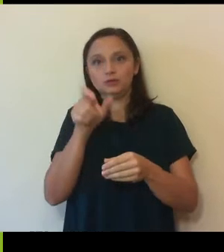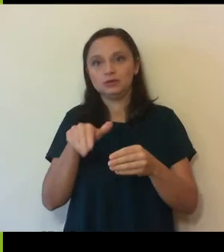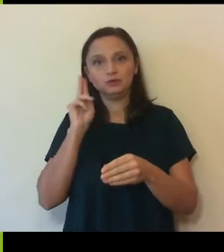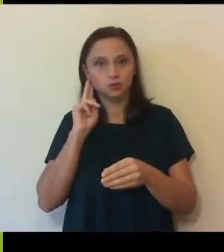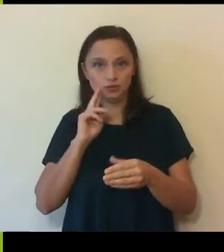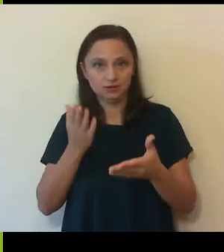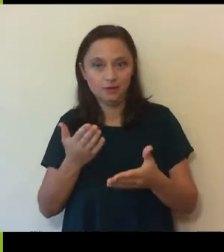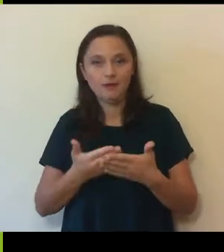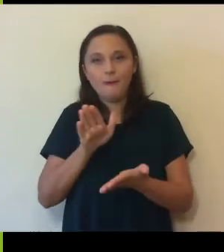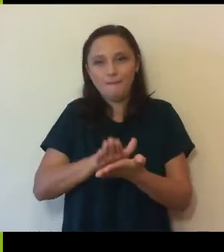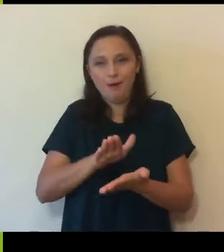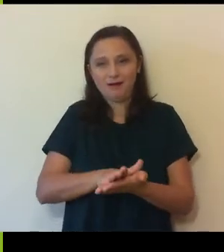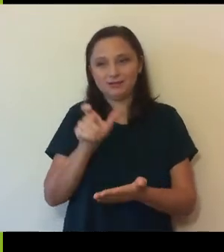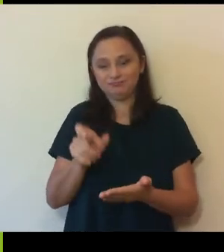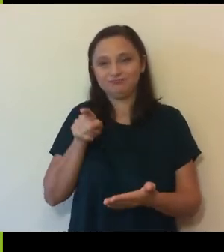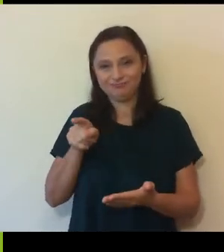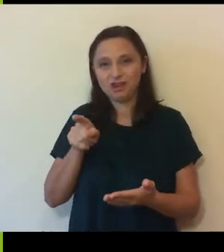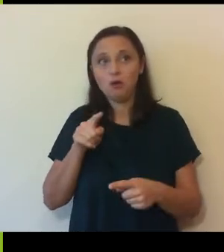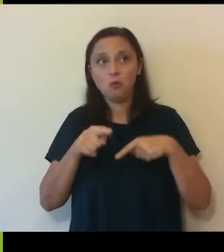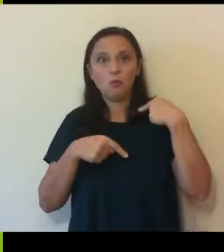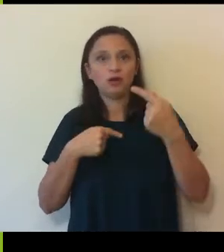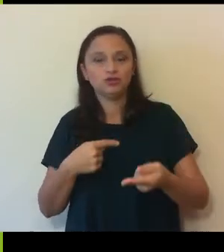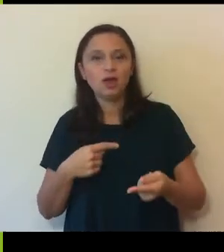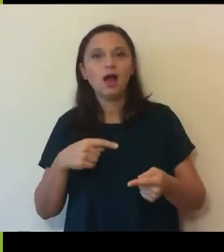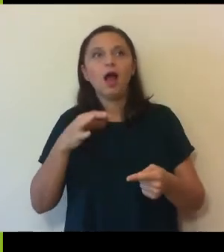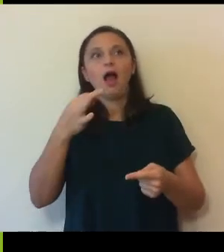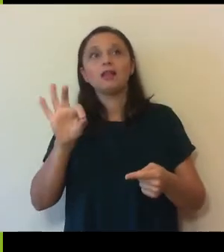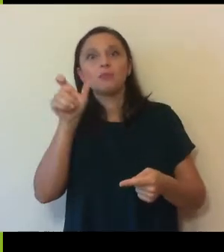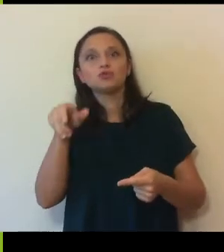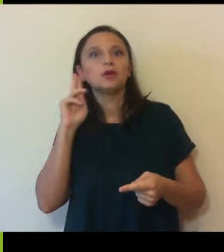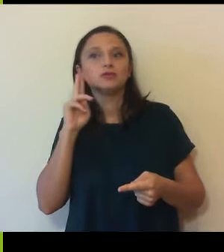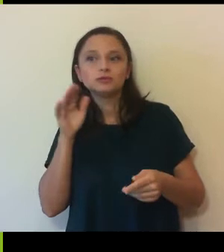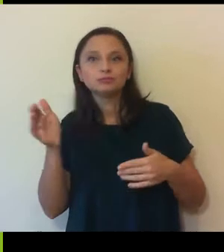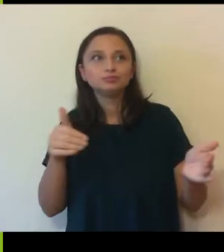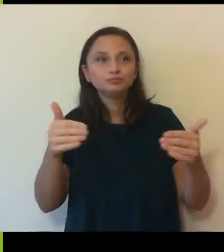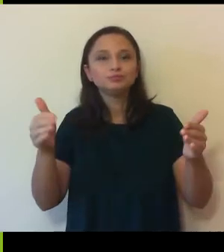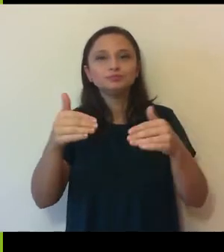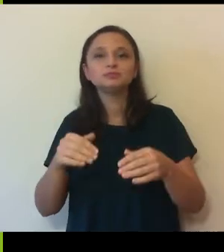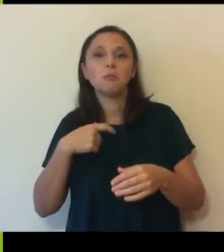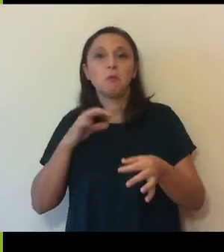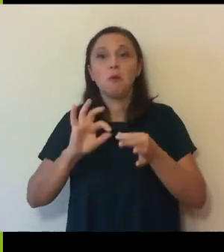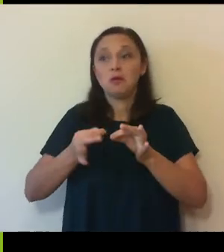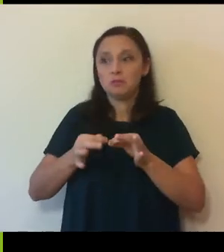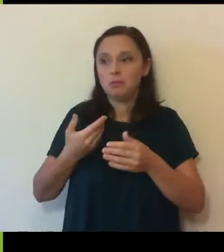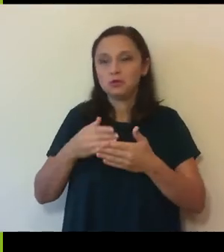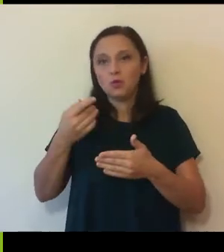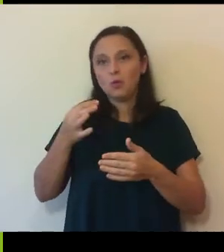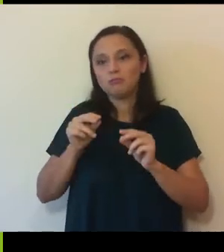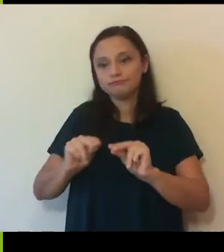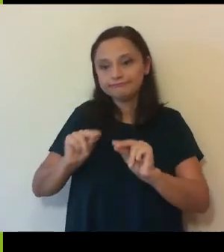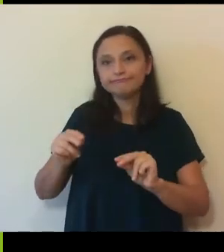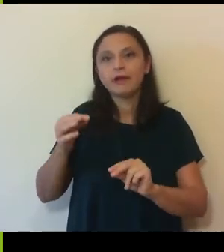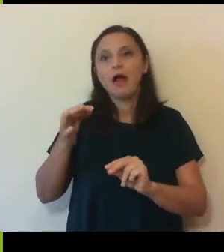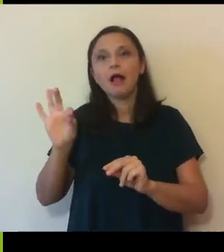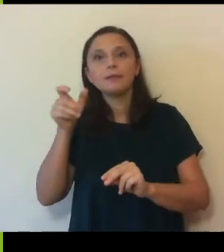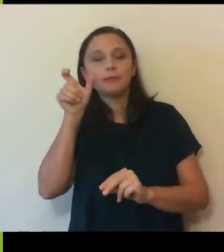avem ca bază, ulterior persoana respectivă poate poțiunea și ca interpret, și ca instructor, să